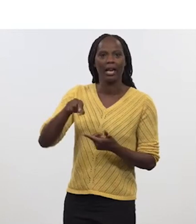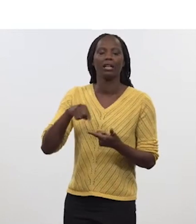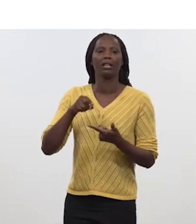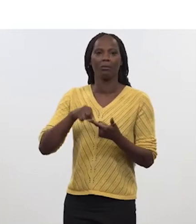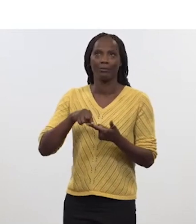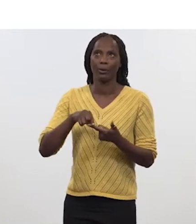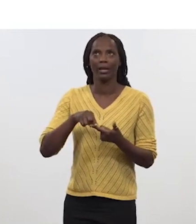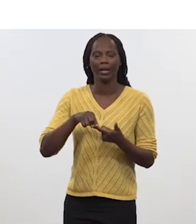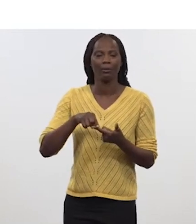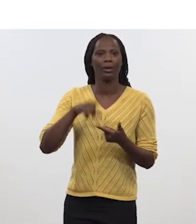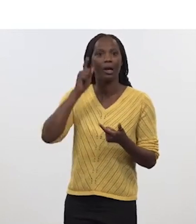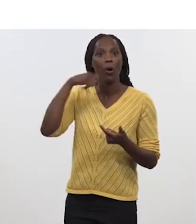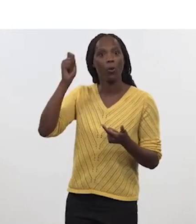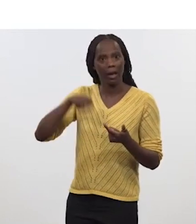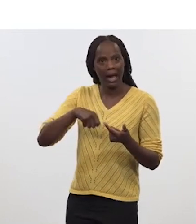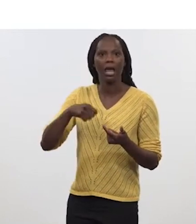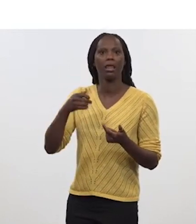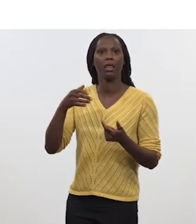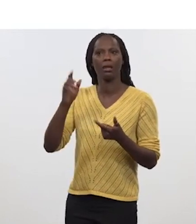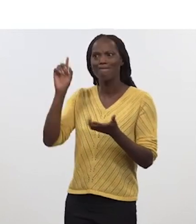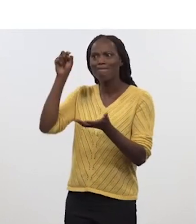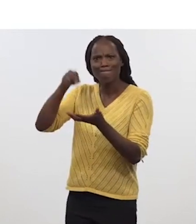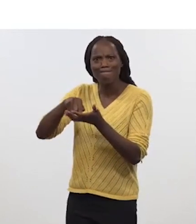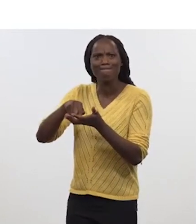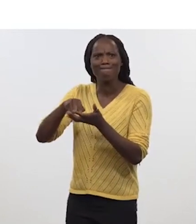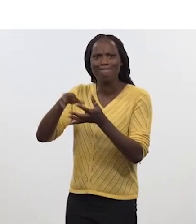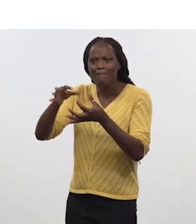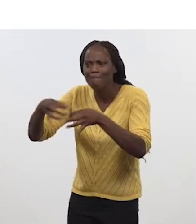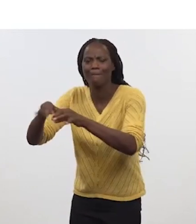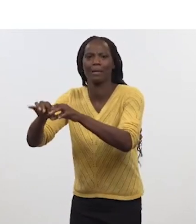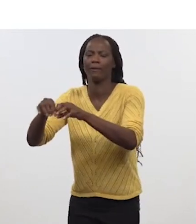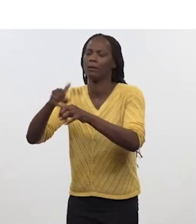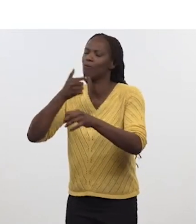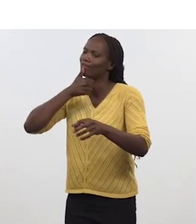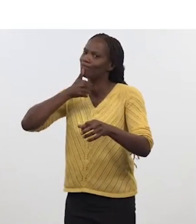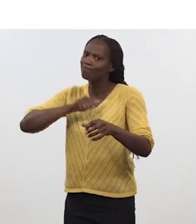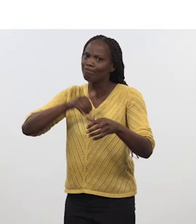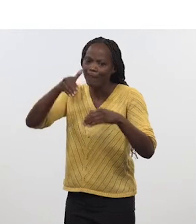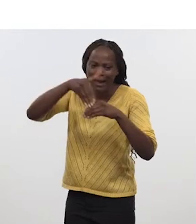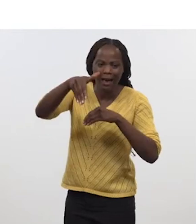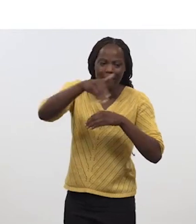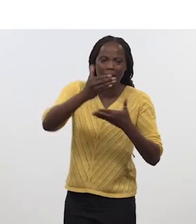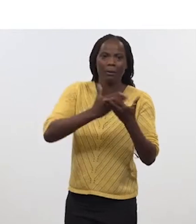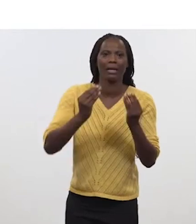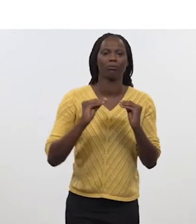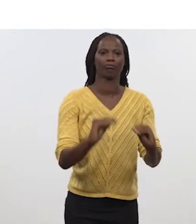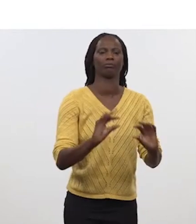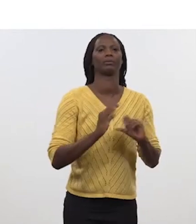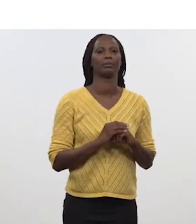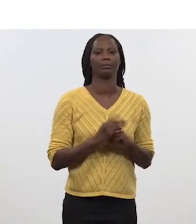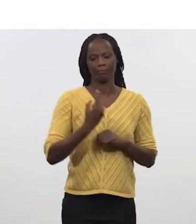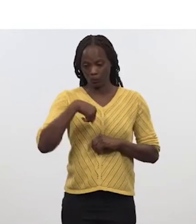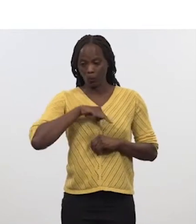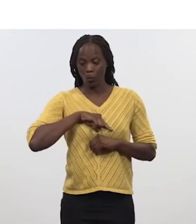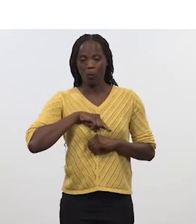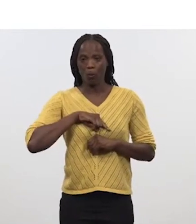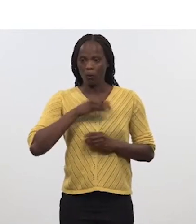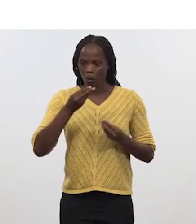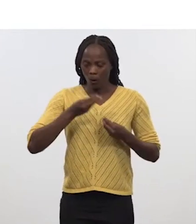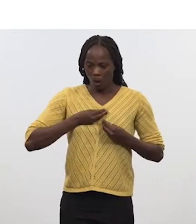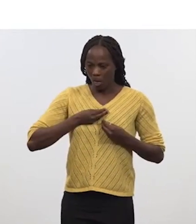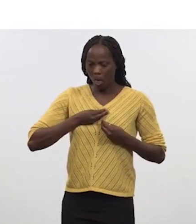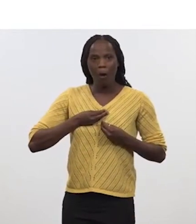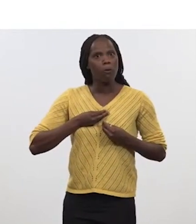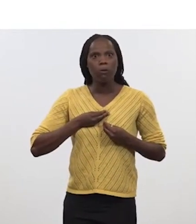avons un devoir, c'est de préparer l'avenir. Et que d'ailleurs, c'est le piège un peu dans lequel nous sommes en ce moment, c'est d'être complètement capturé